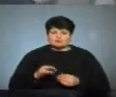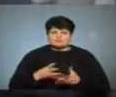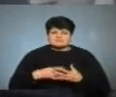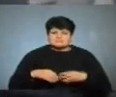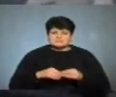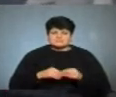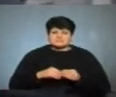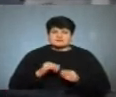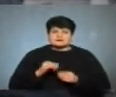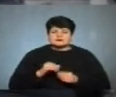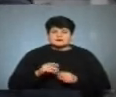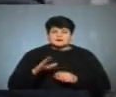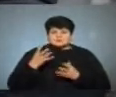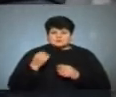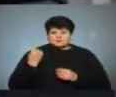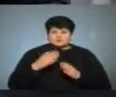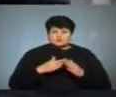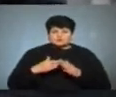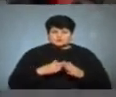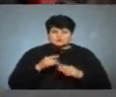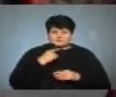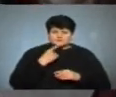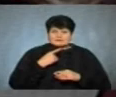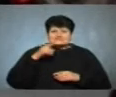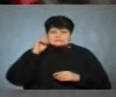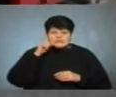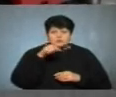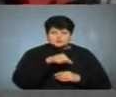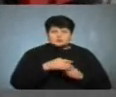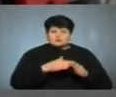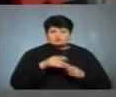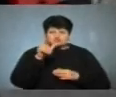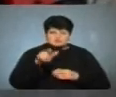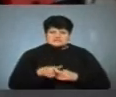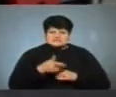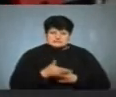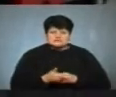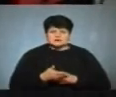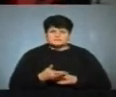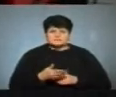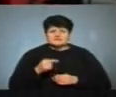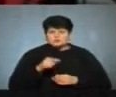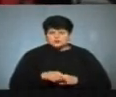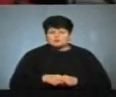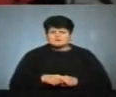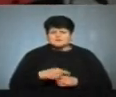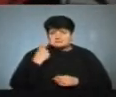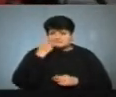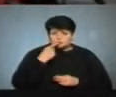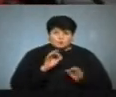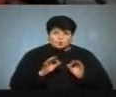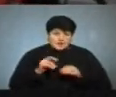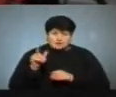Іван Зимако – ще один сусід Богдана Мартиніва. Знаю цього сусіда, то от така з виду нормальна